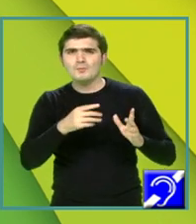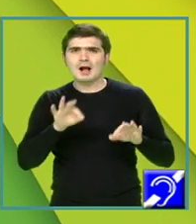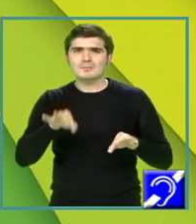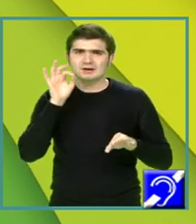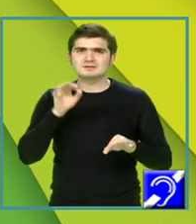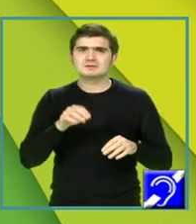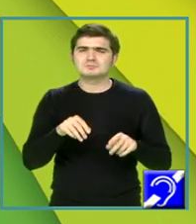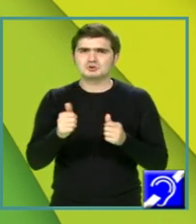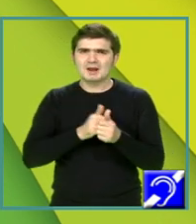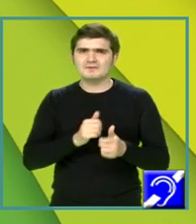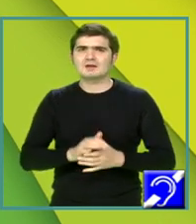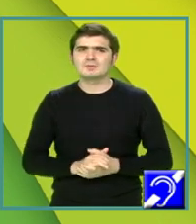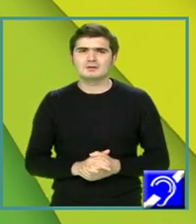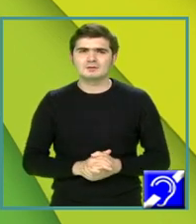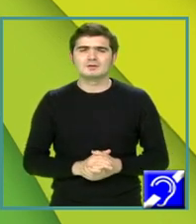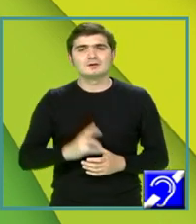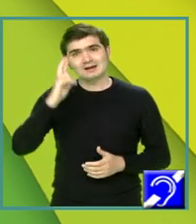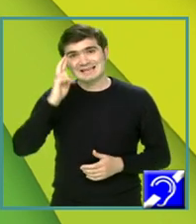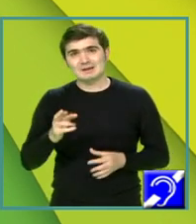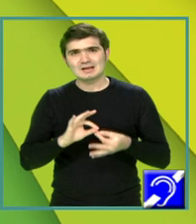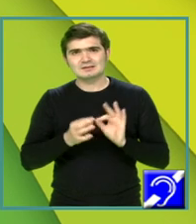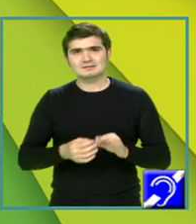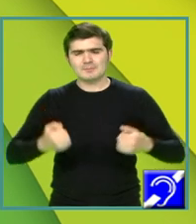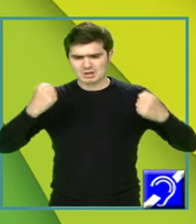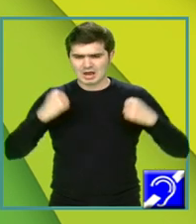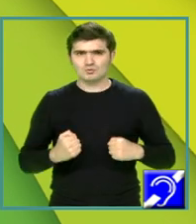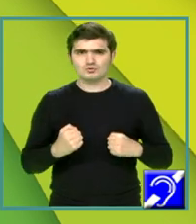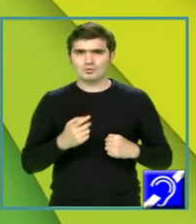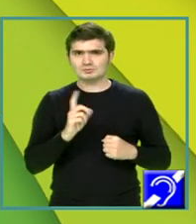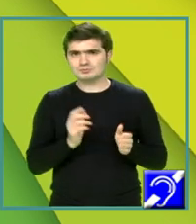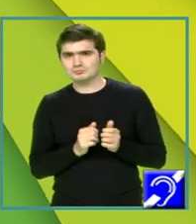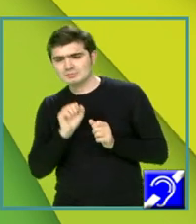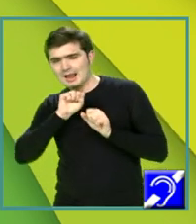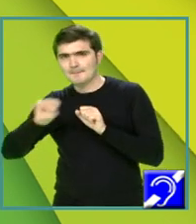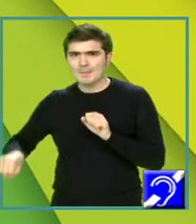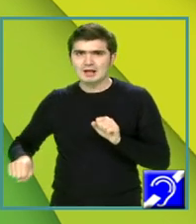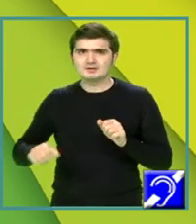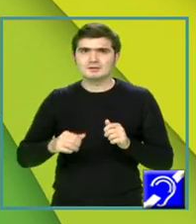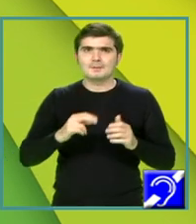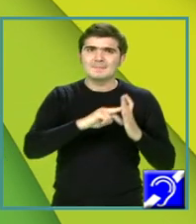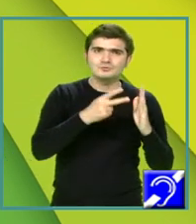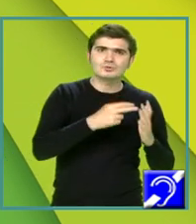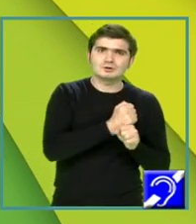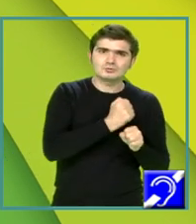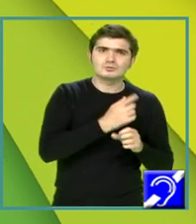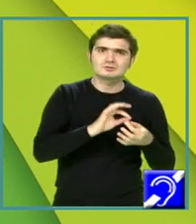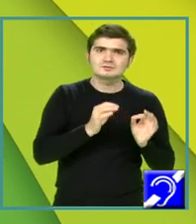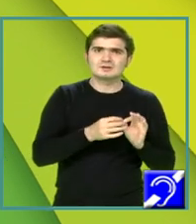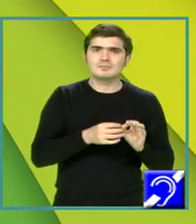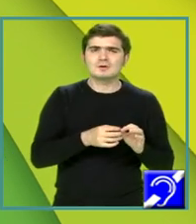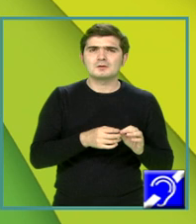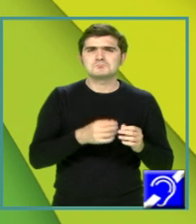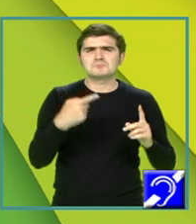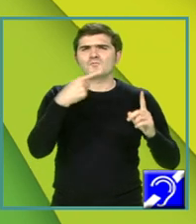identificat și mai devreme. A respecta înseamnă a fi riguros, a nu te abate. Metodă de lucru înseamnă algoritm personal, scopul